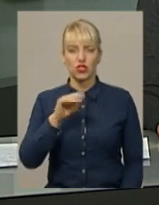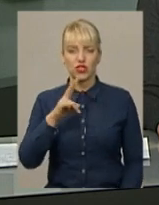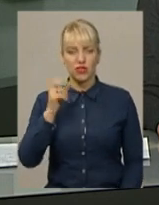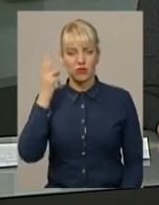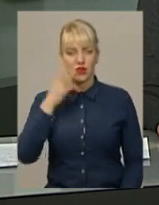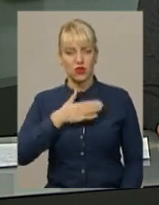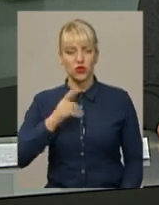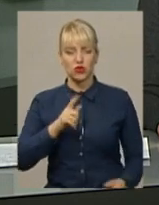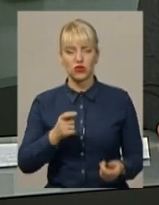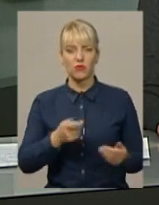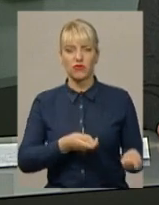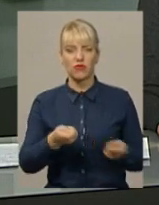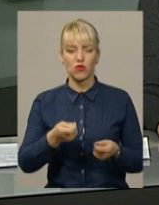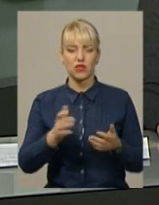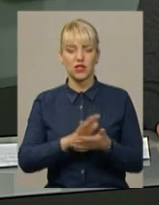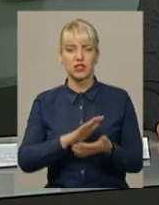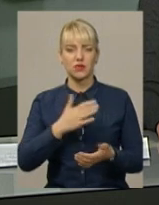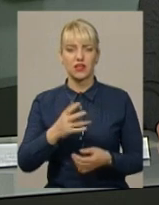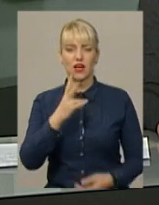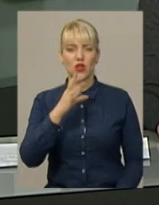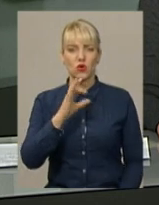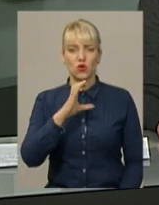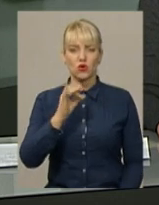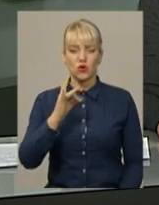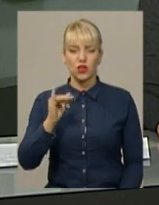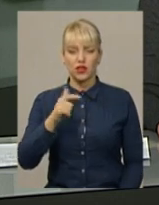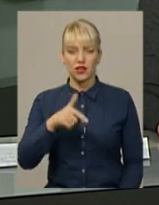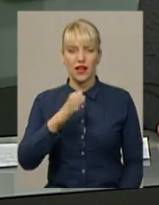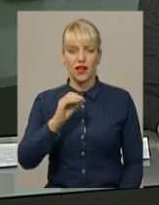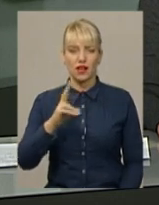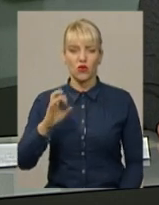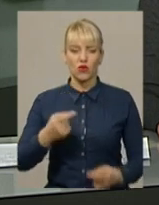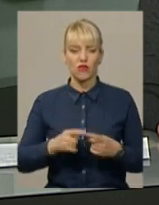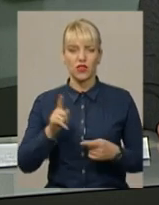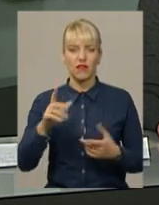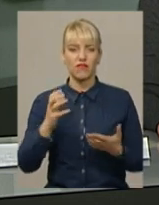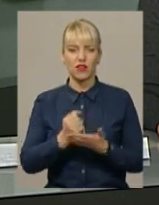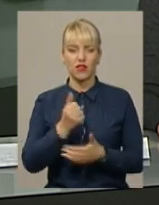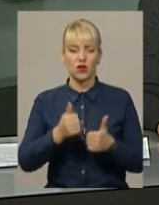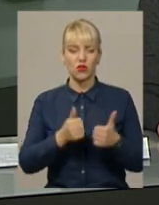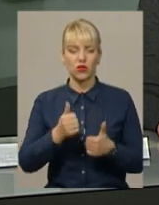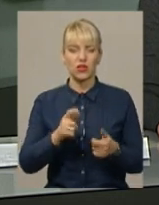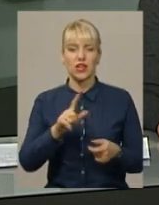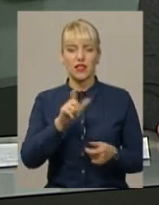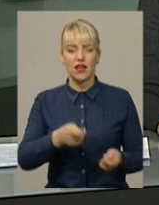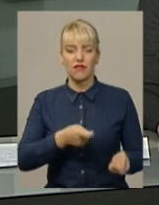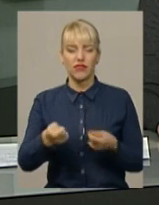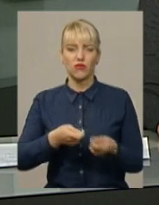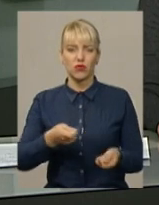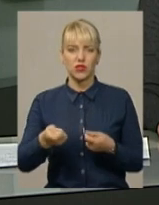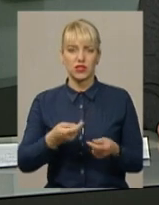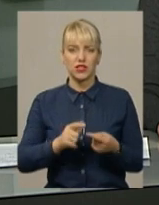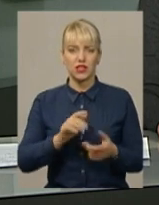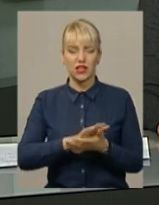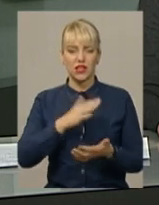хочуть, щоб сміття вивозила фірма Носоріг Еко. Саме вона виграла конкурс на вивіз відходів у Ружичній та почне працювати від травня